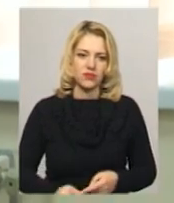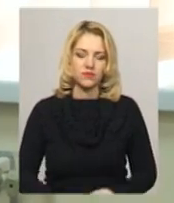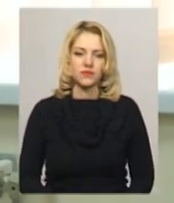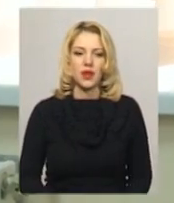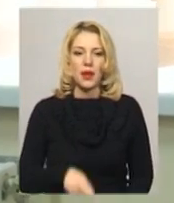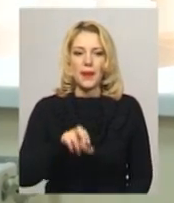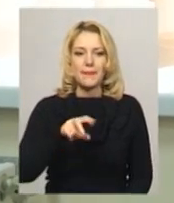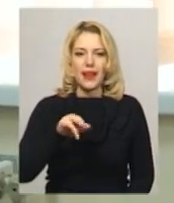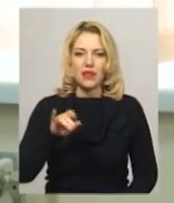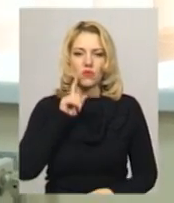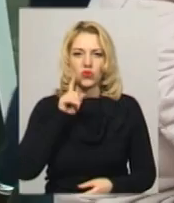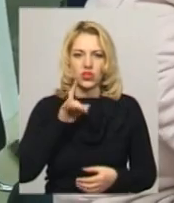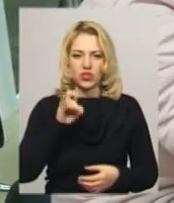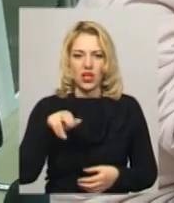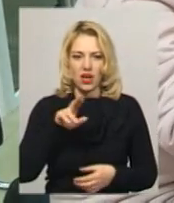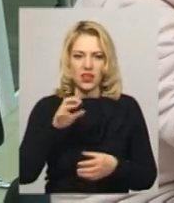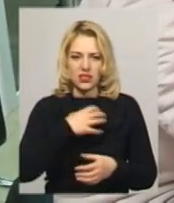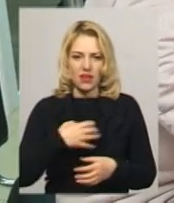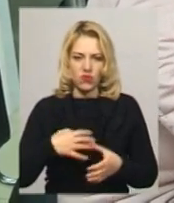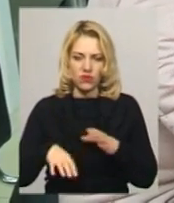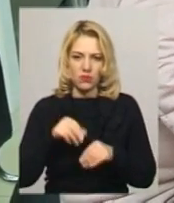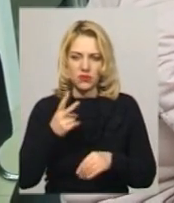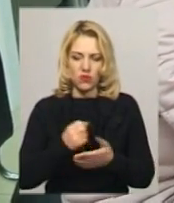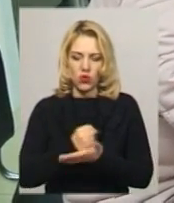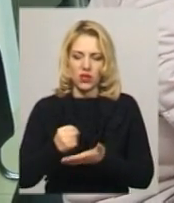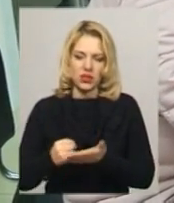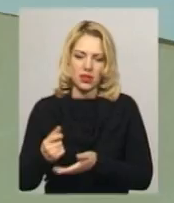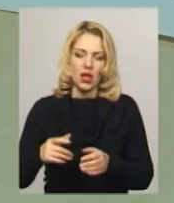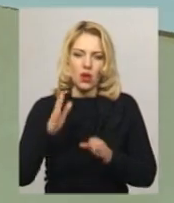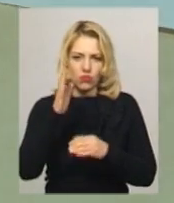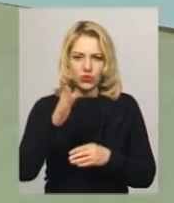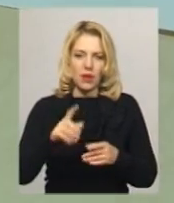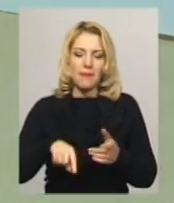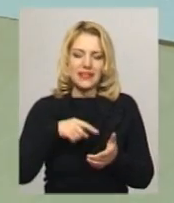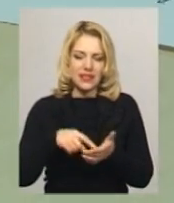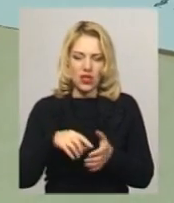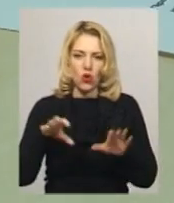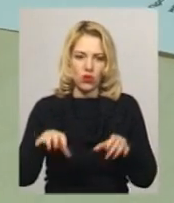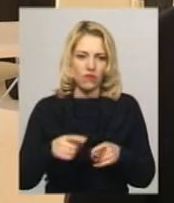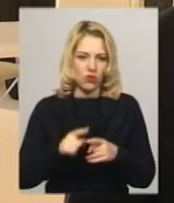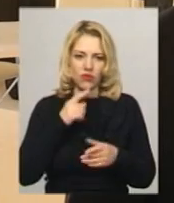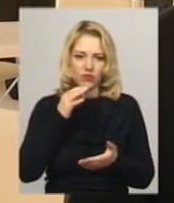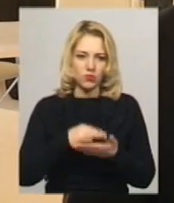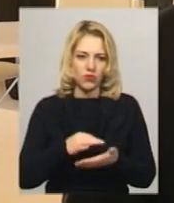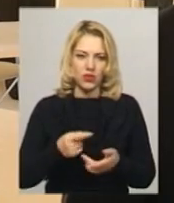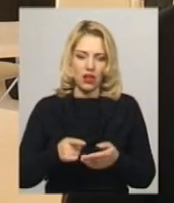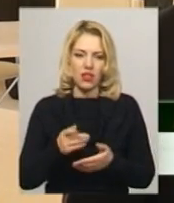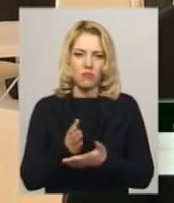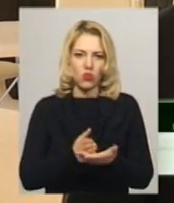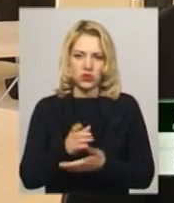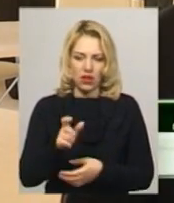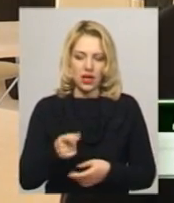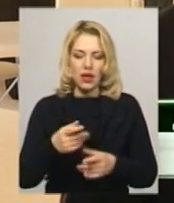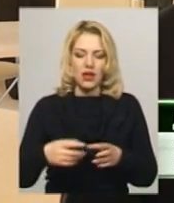Палій, якого дорадча молодіжна рада Славути вибрала з двох кандидатів бути міським головою, каже, посада відповідальна. Попри всі труднощі,